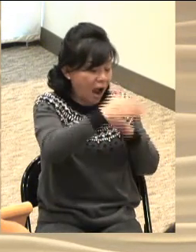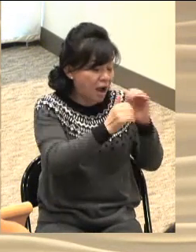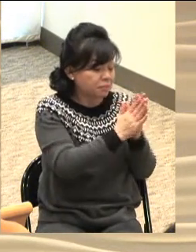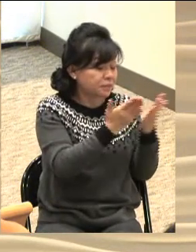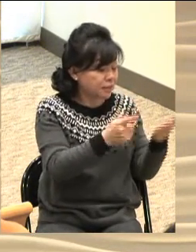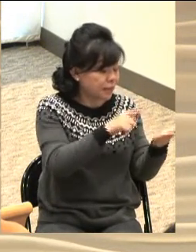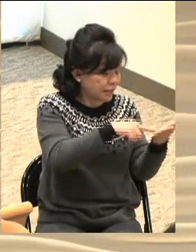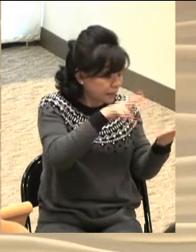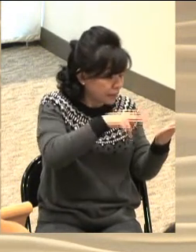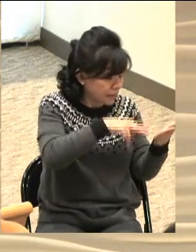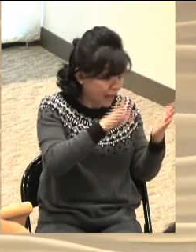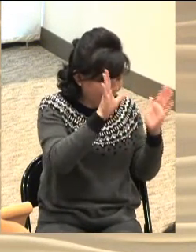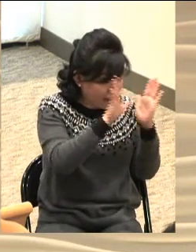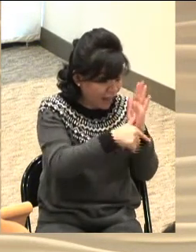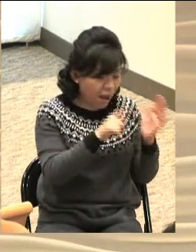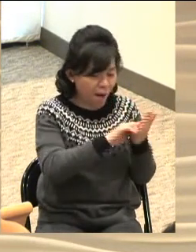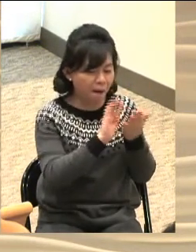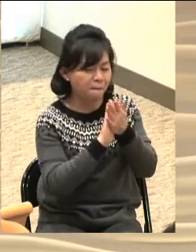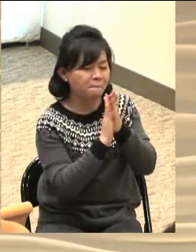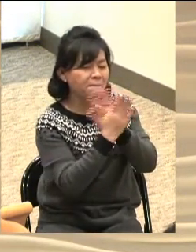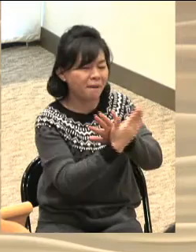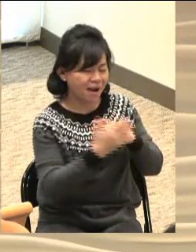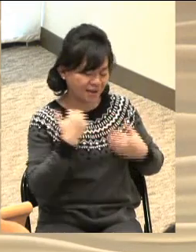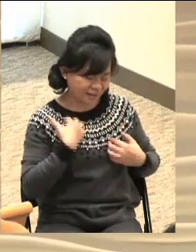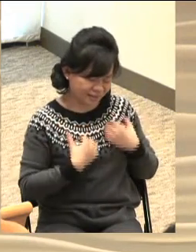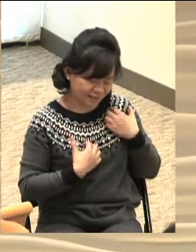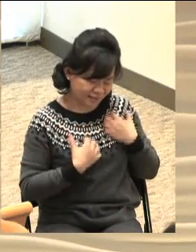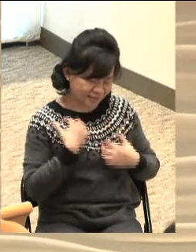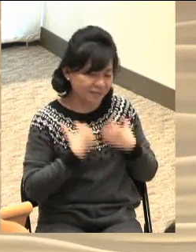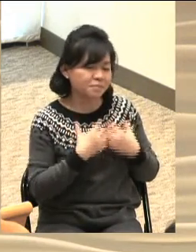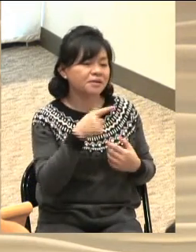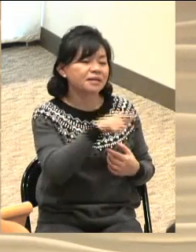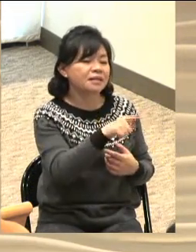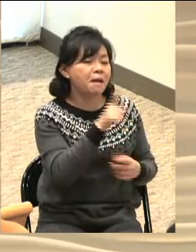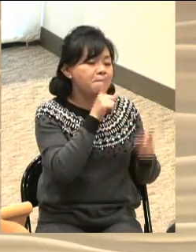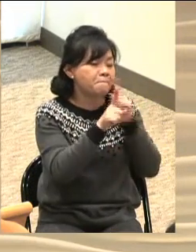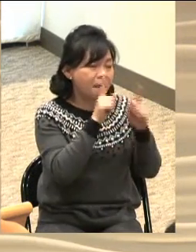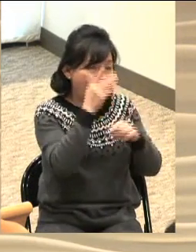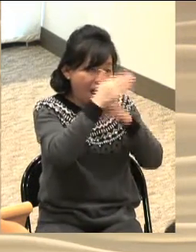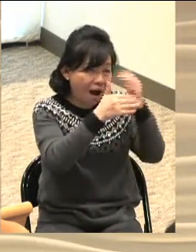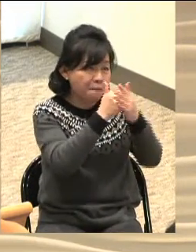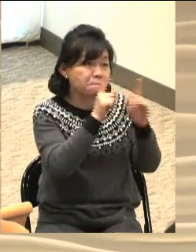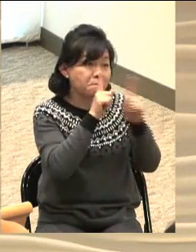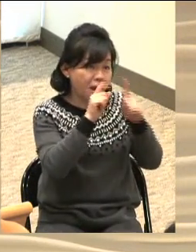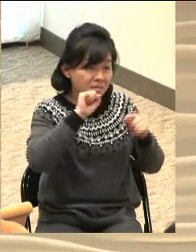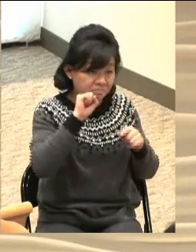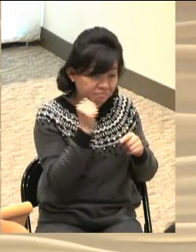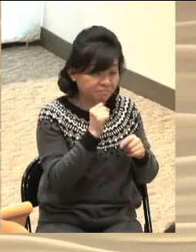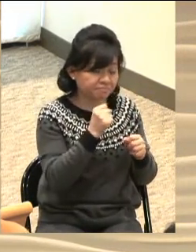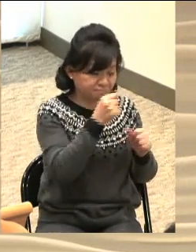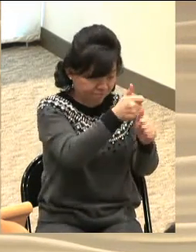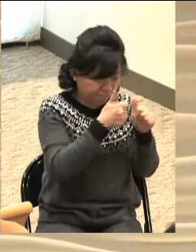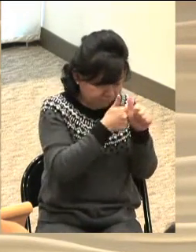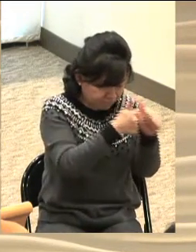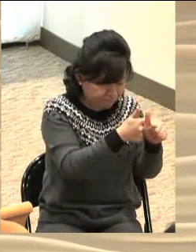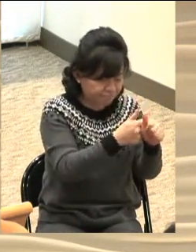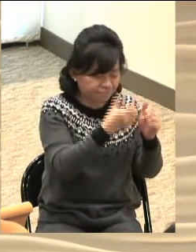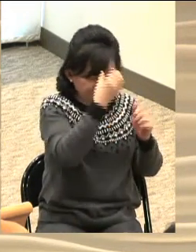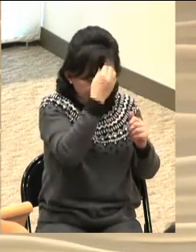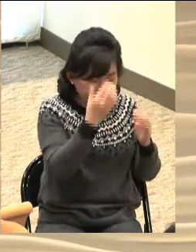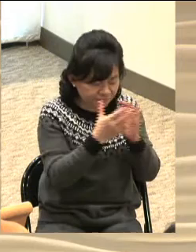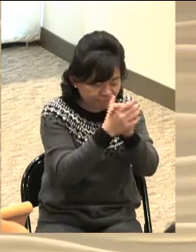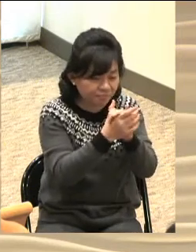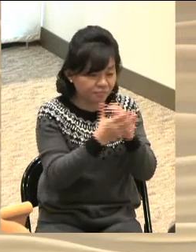힘을 이기는 능력은 어디에서 나오는 것입니까? 말씀에서 나오는 것이죠 오늘 1대1 제자양육